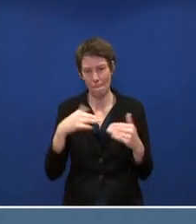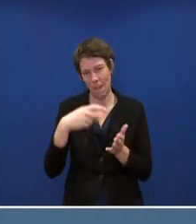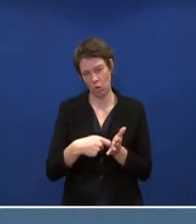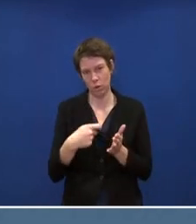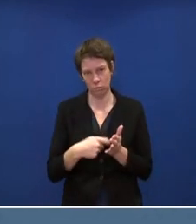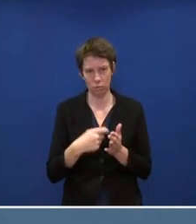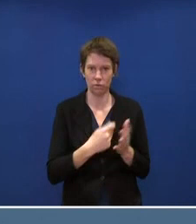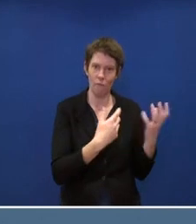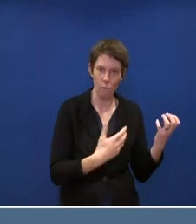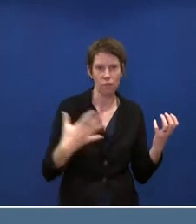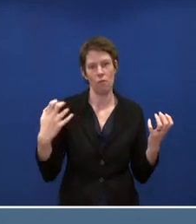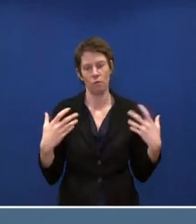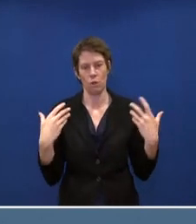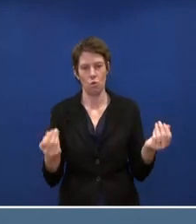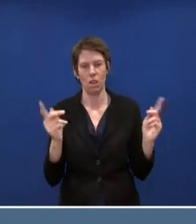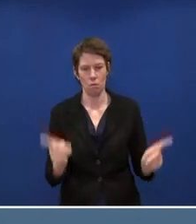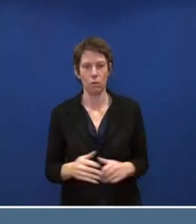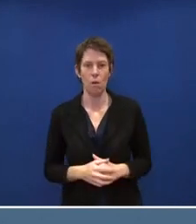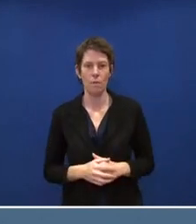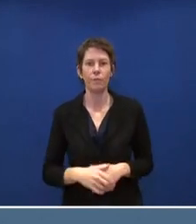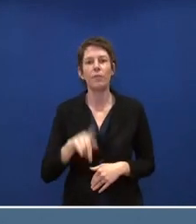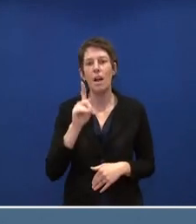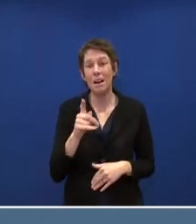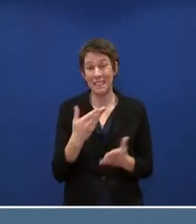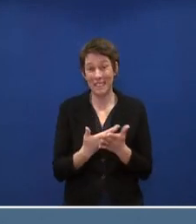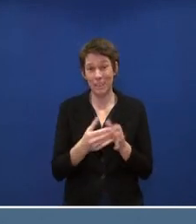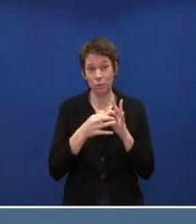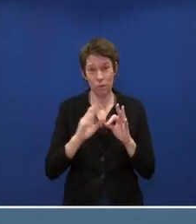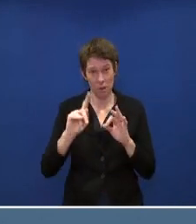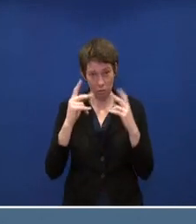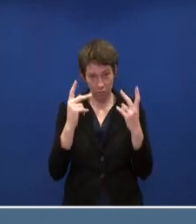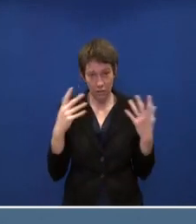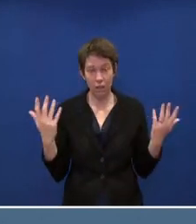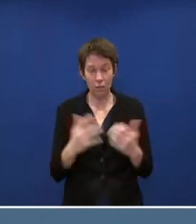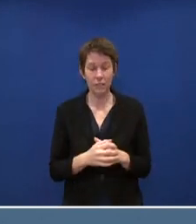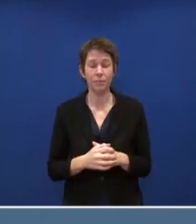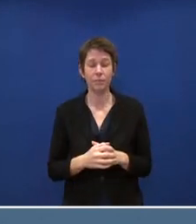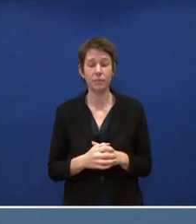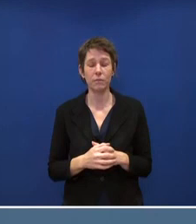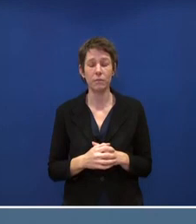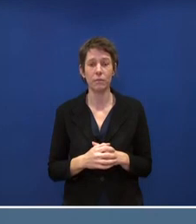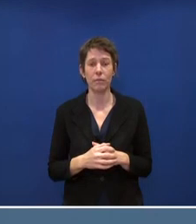Und wichtig ist dabei auch zu sehen, dass